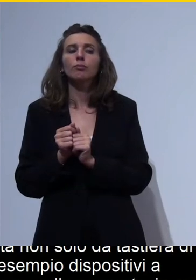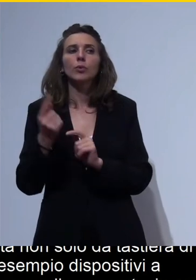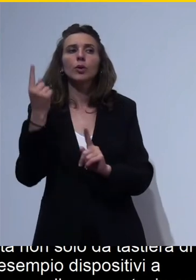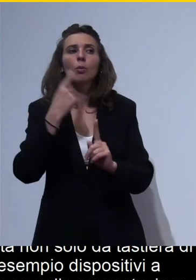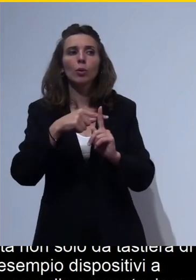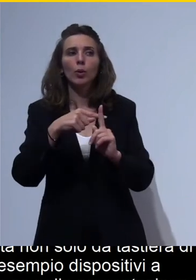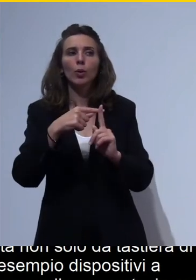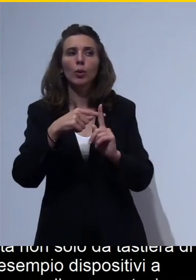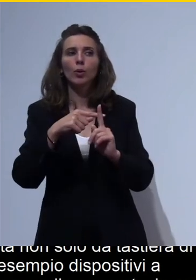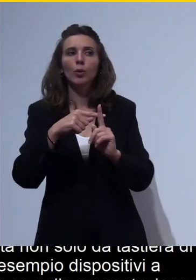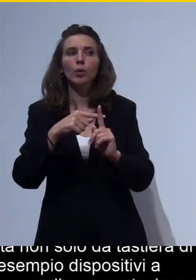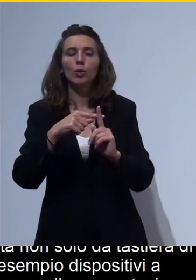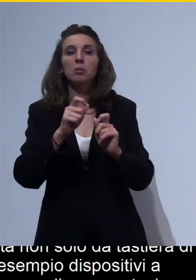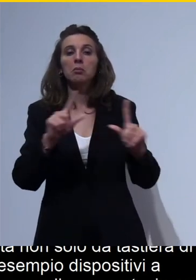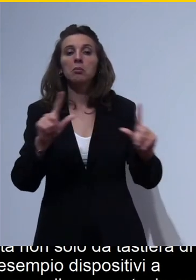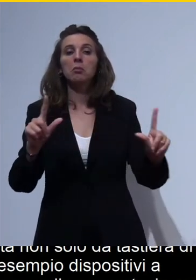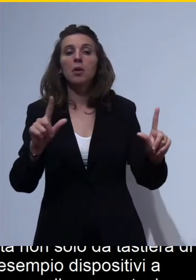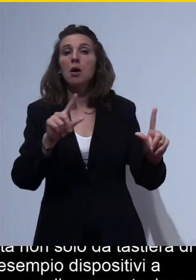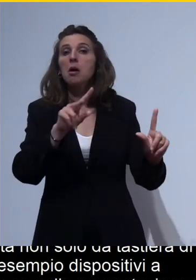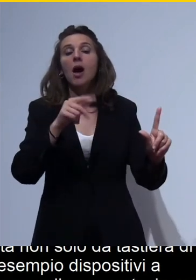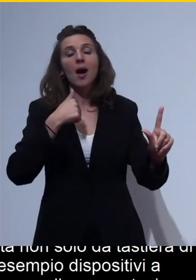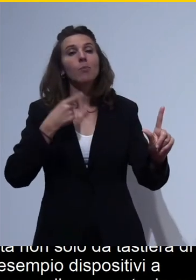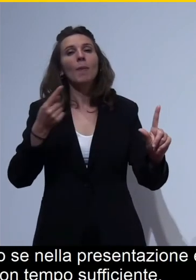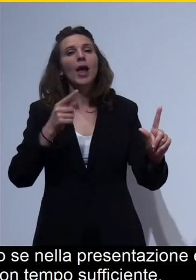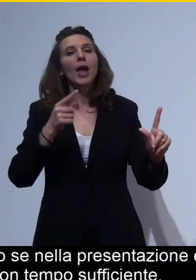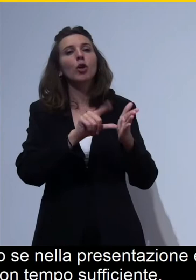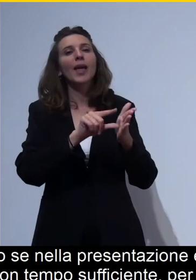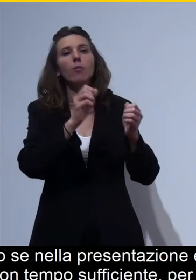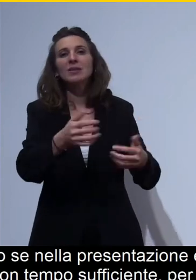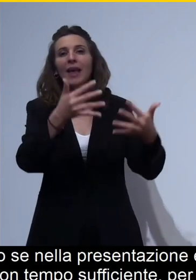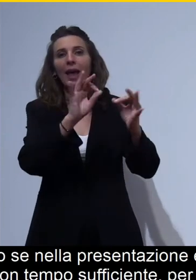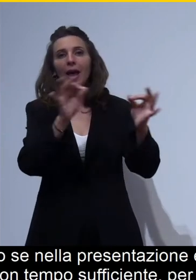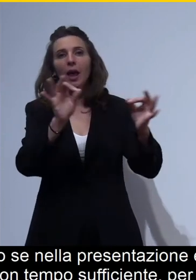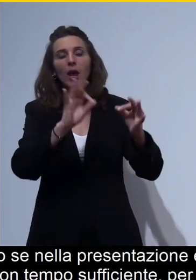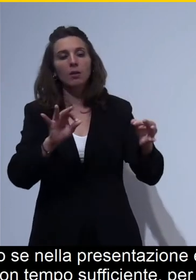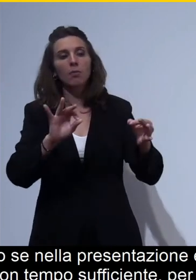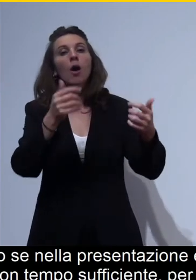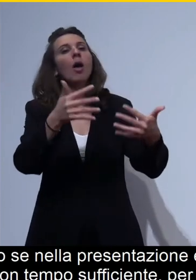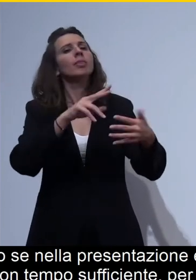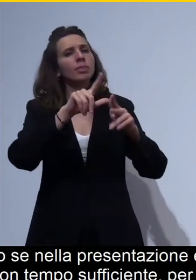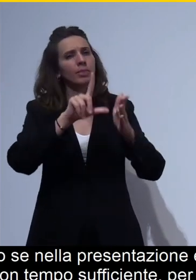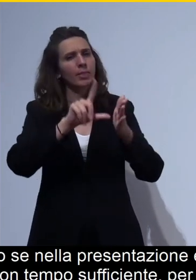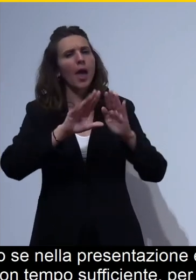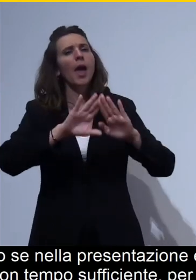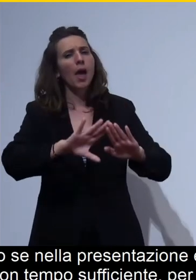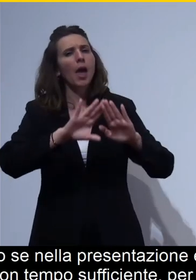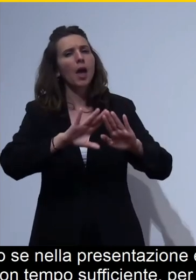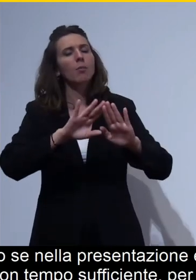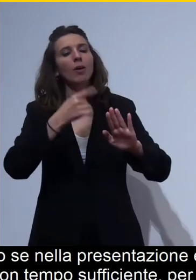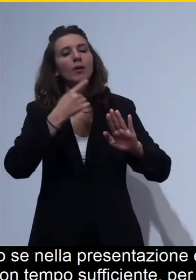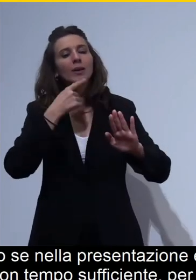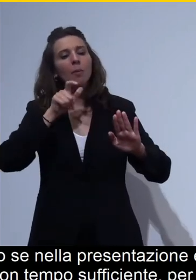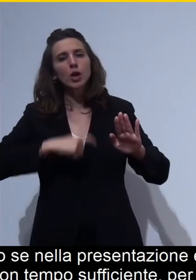con tempo sufficiente, quindi per esempio se compare un elemento e scompare dopo pochissimi secondi il tempo potrebbe non essere sufficiente